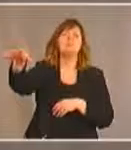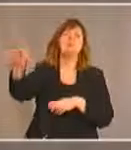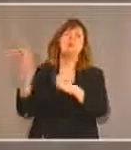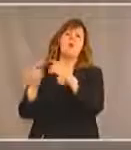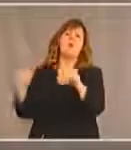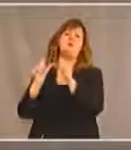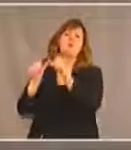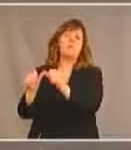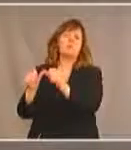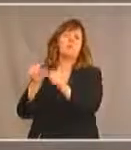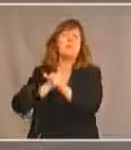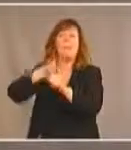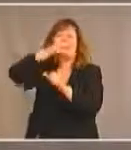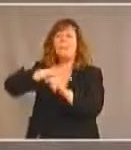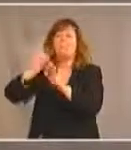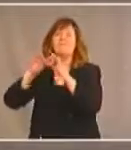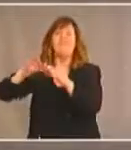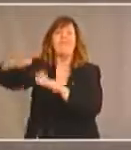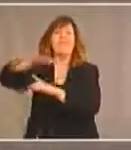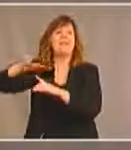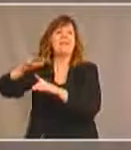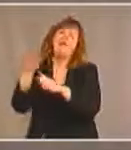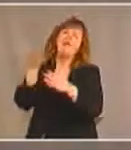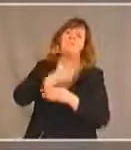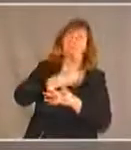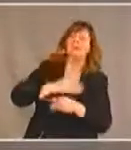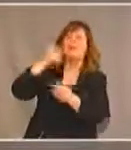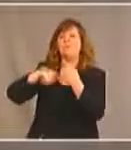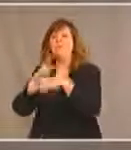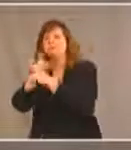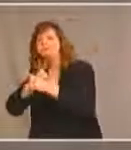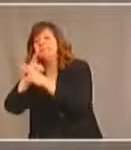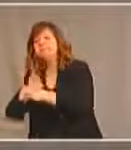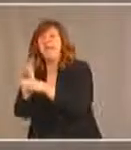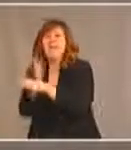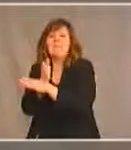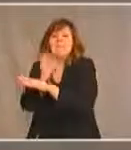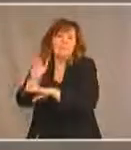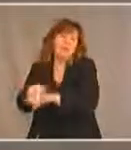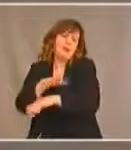près de leurs êtres chers pour être soignées ou recevoir des soins palliatifs.